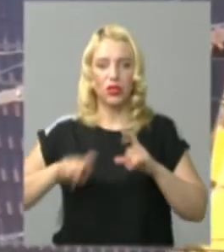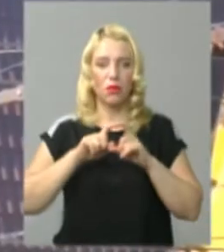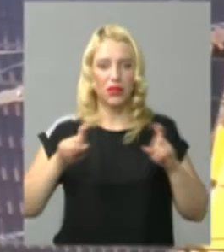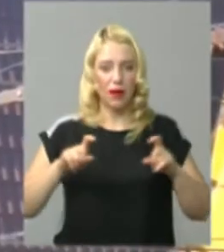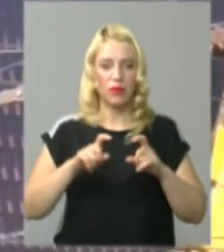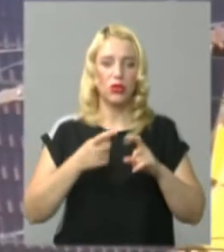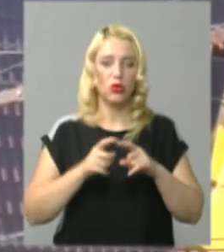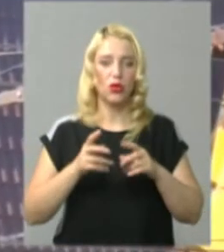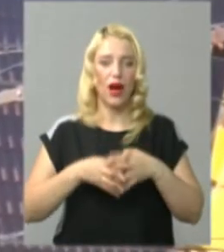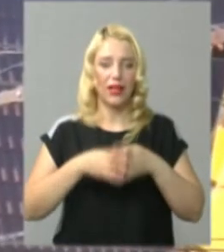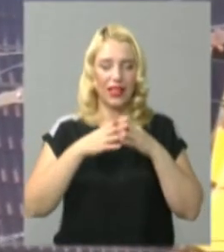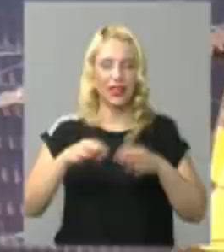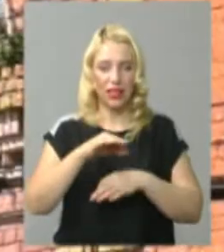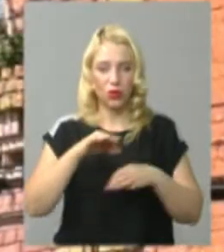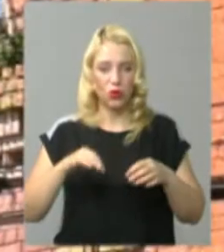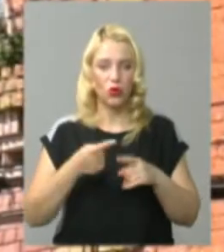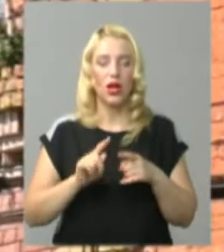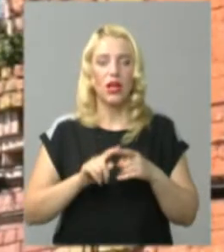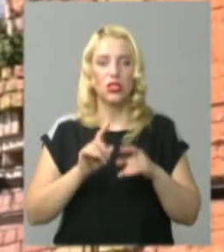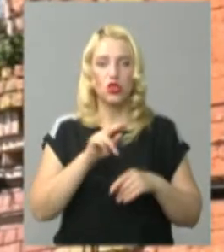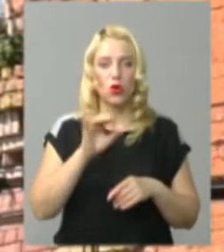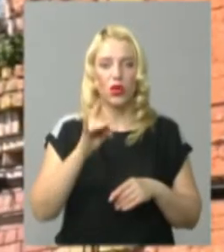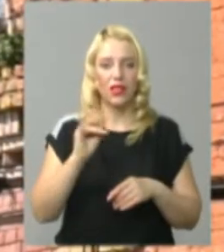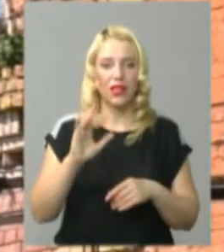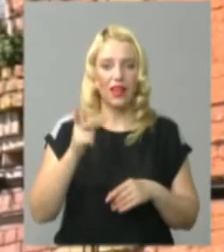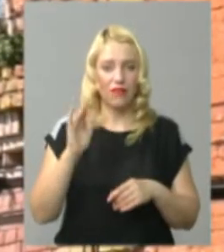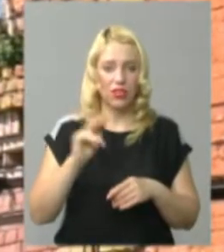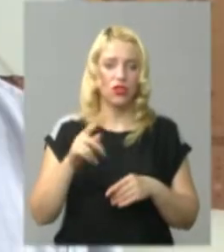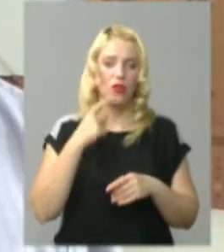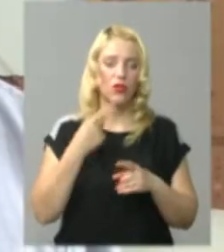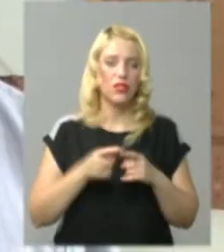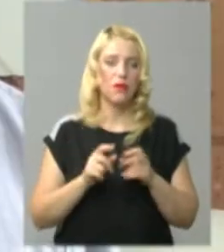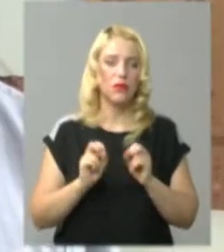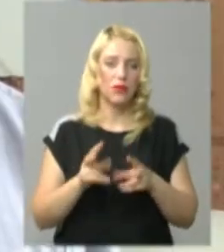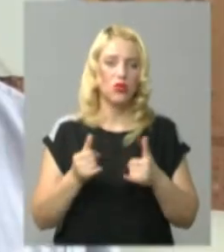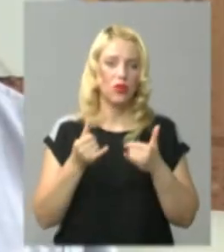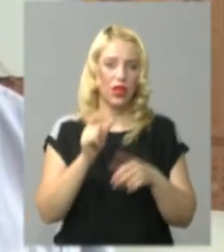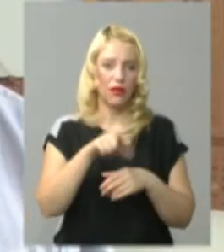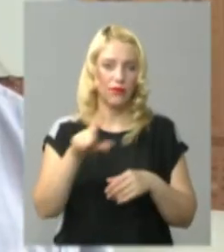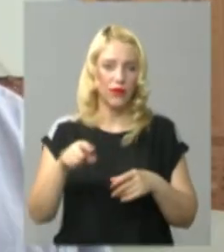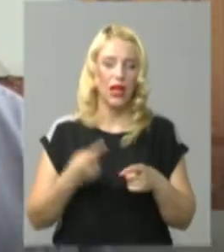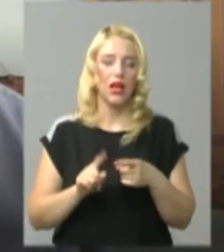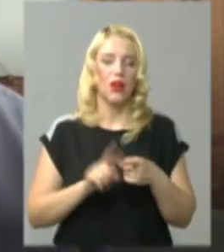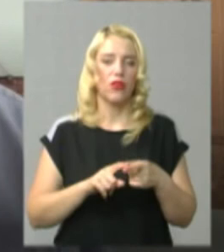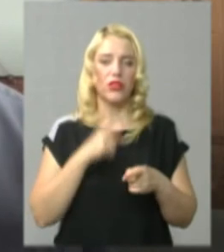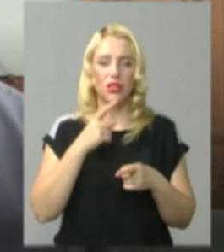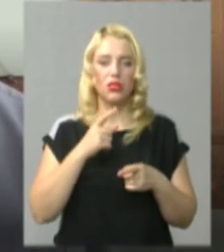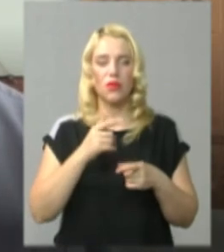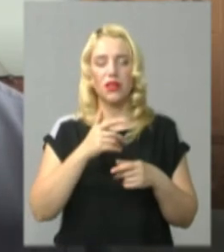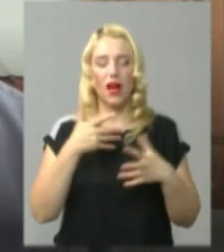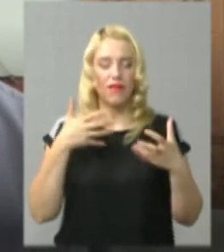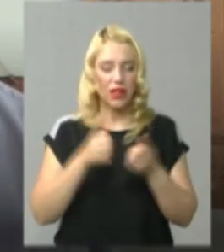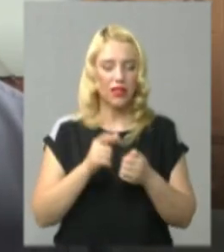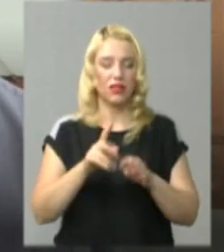Хмельницької міської ради Олександр Чорнієвич. За його словами, це загрожувало безпеці містян. «Вона є аварійна, вже великий час її